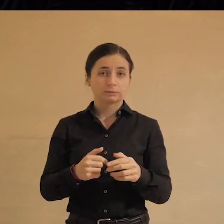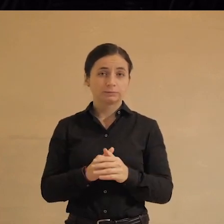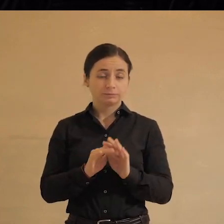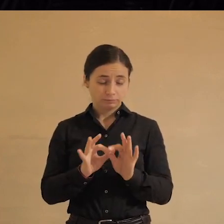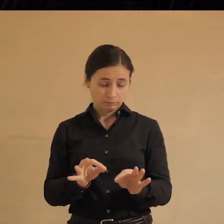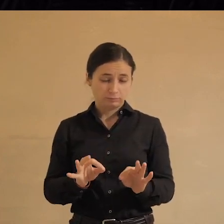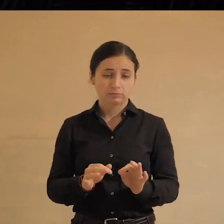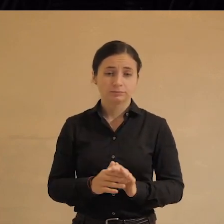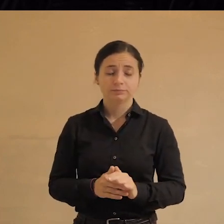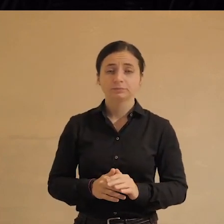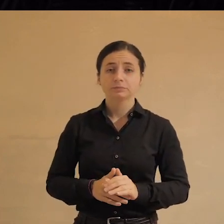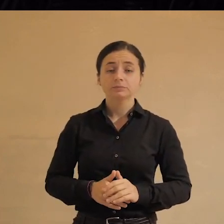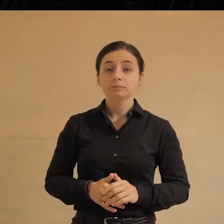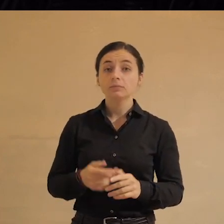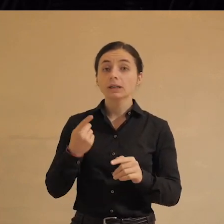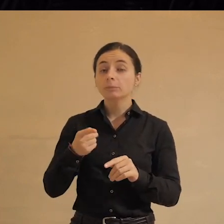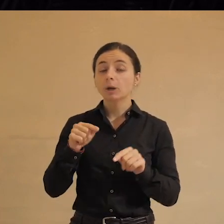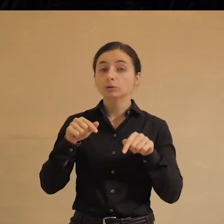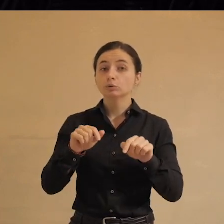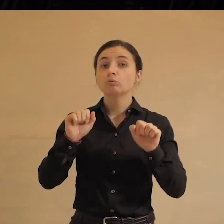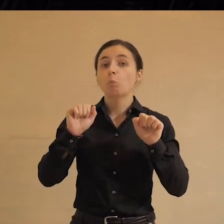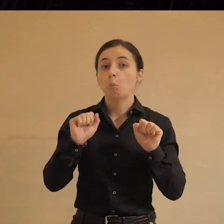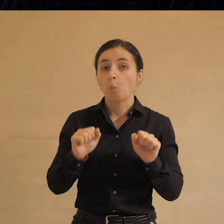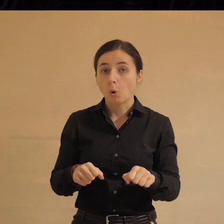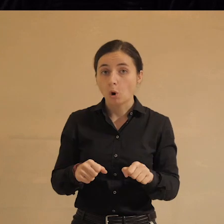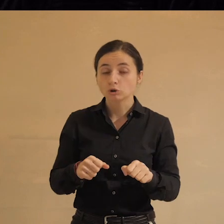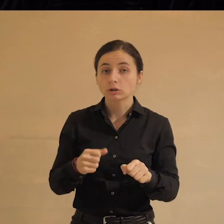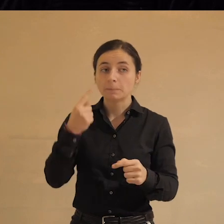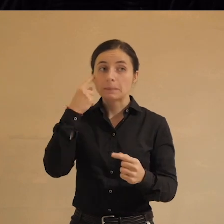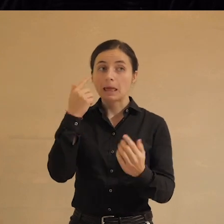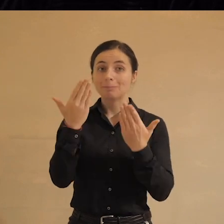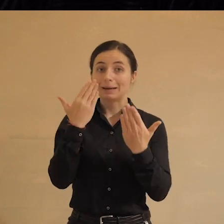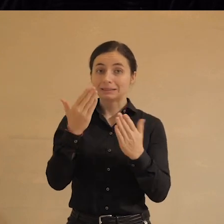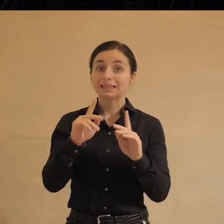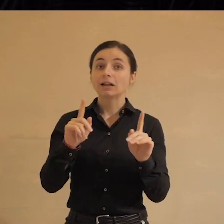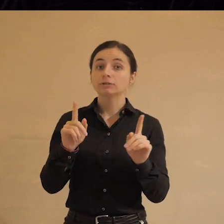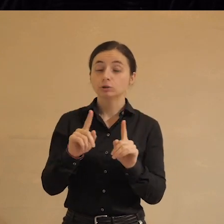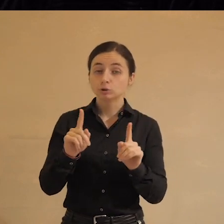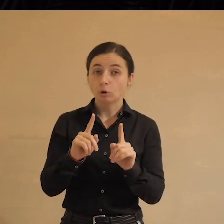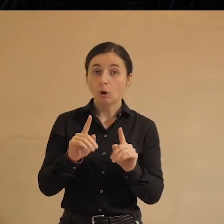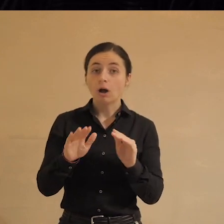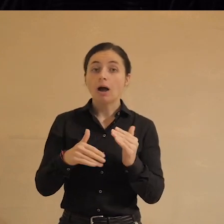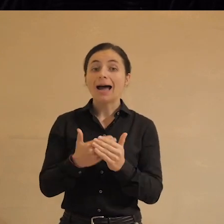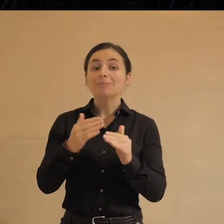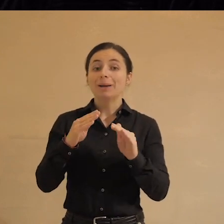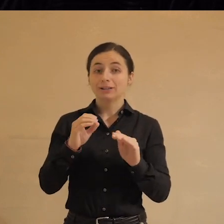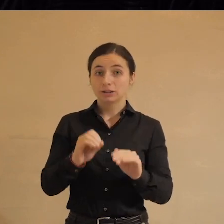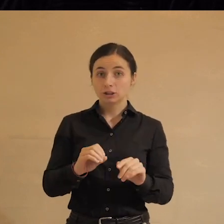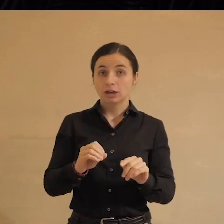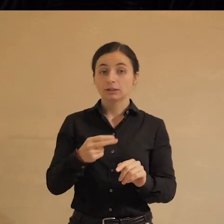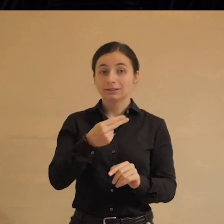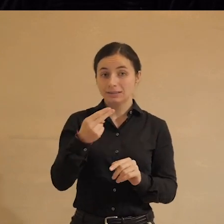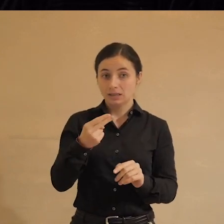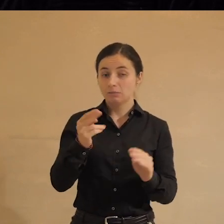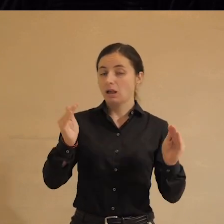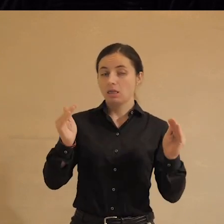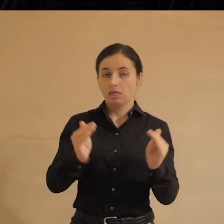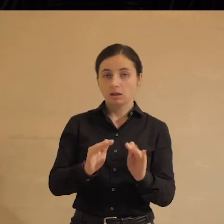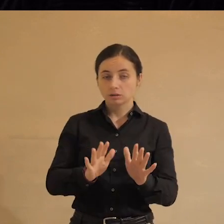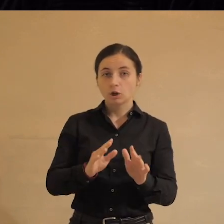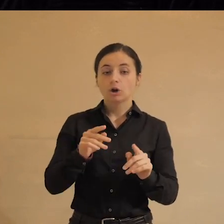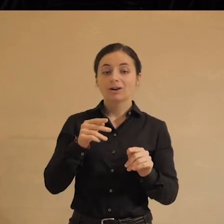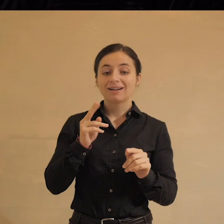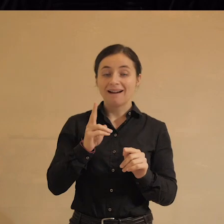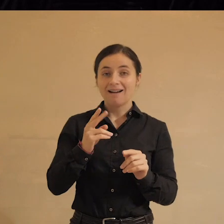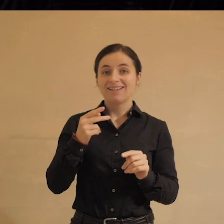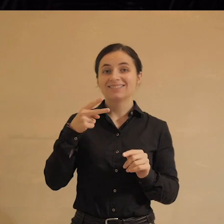замечательно. Поэтому тут можно, так сказать, представить, что, опять же, если эта тема не заглохнет, то к